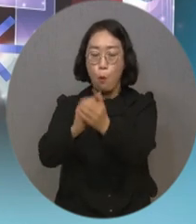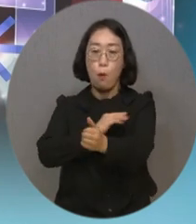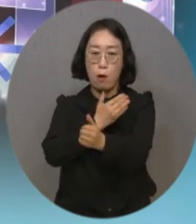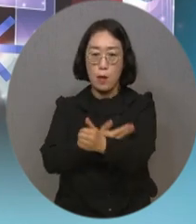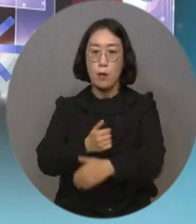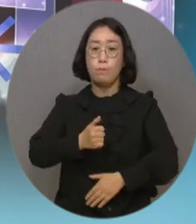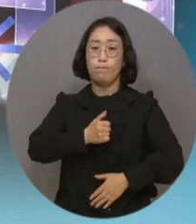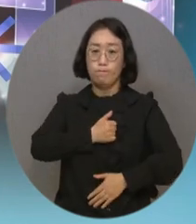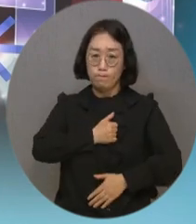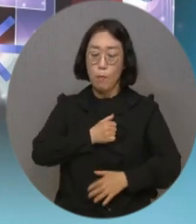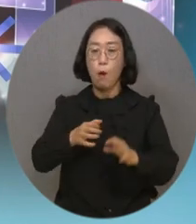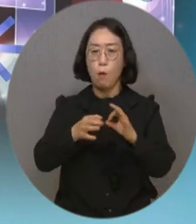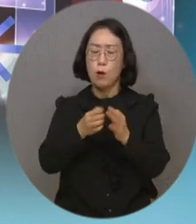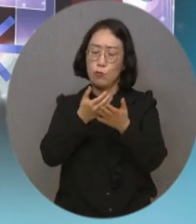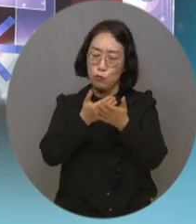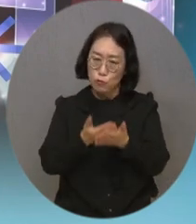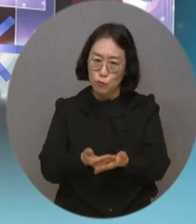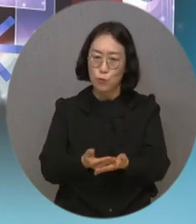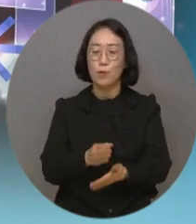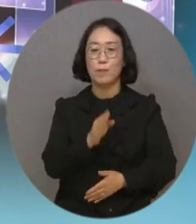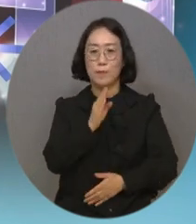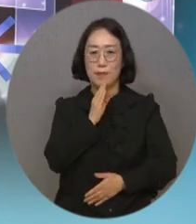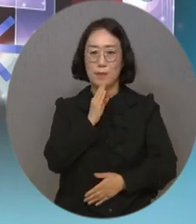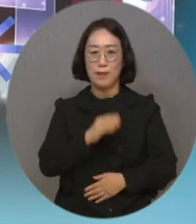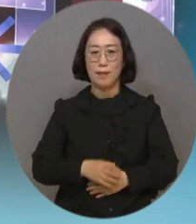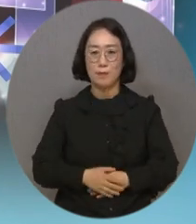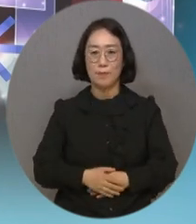존재를 표현하는 수단이 아닐까 생각됩니다.